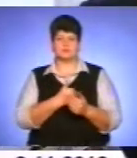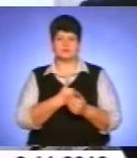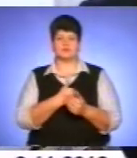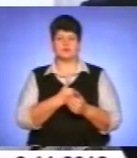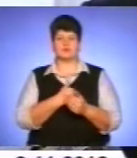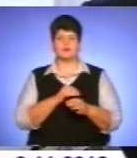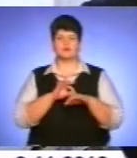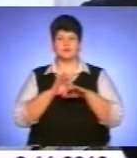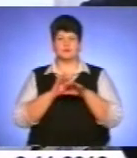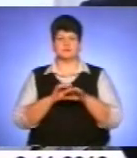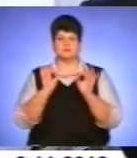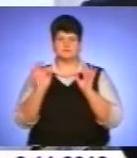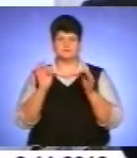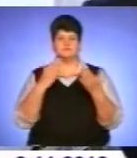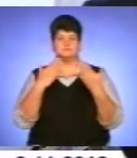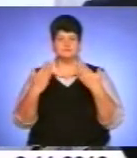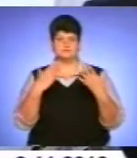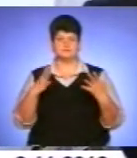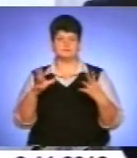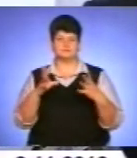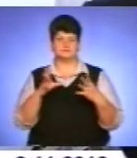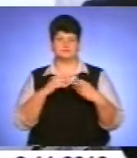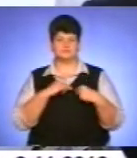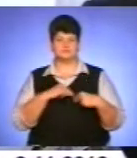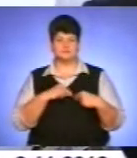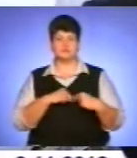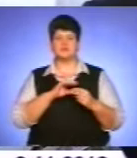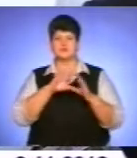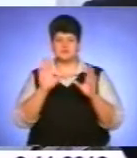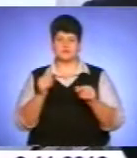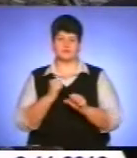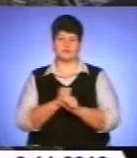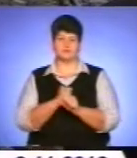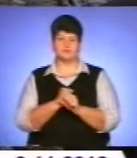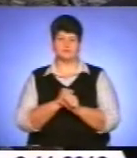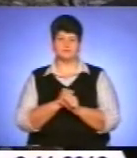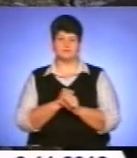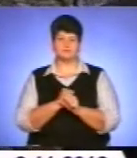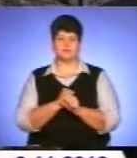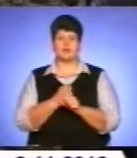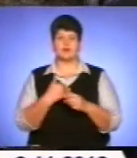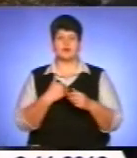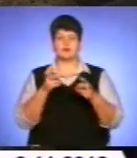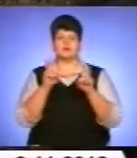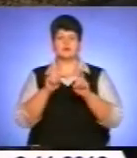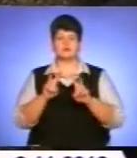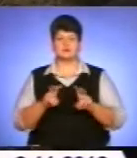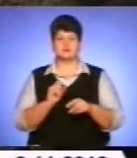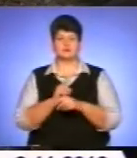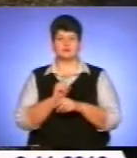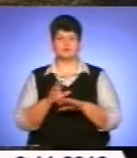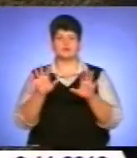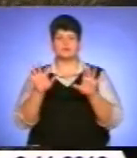цивілізовану розмову, цивілізований діалог, ми для цього все будемо робити. Я аналізував за дорученням